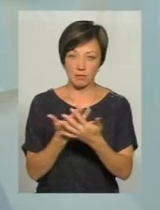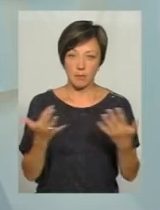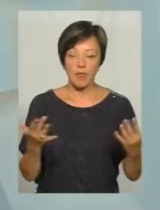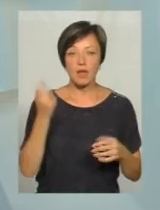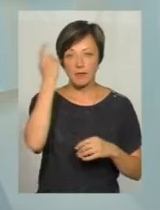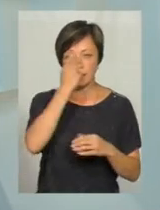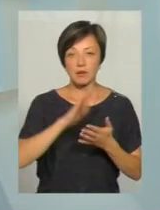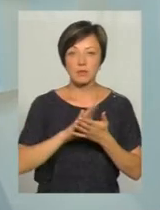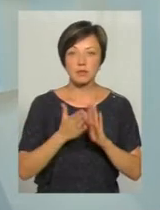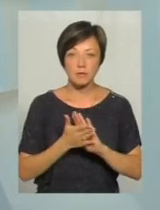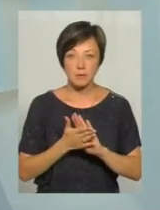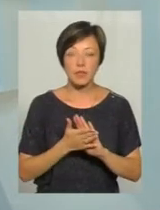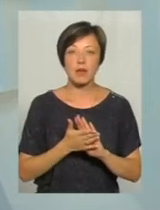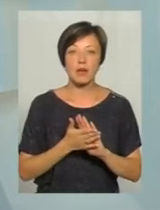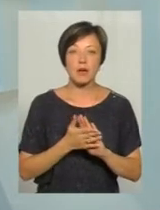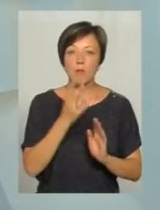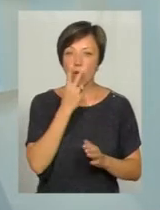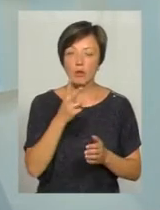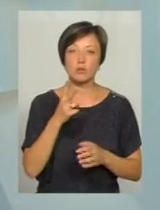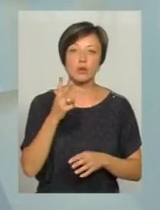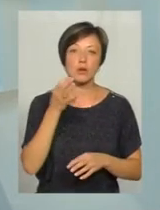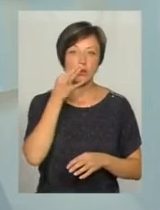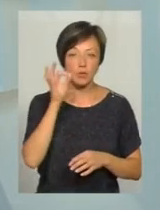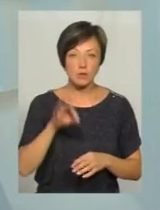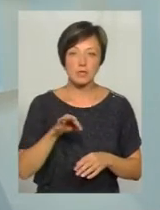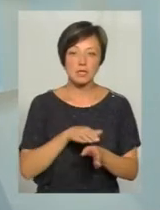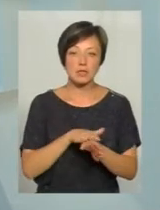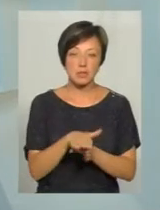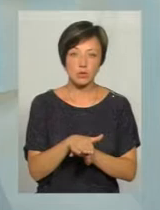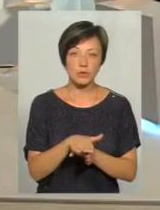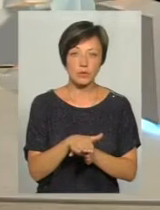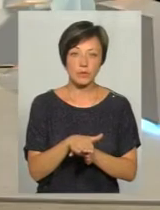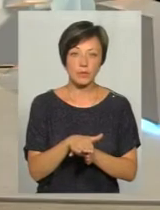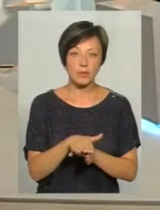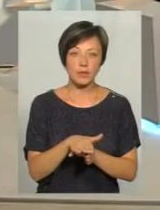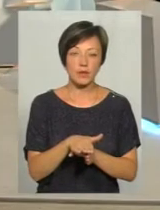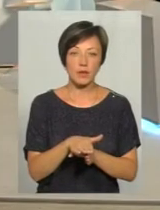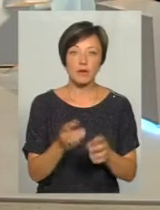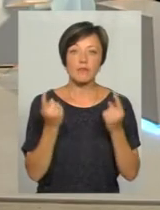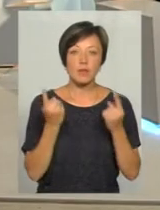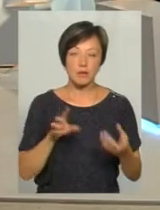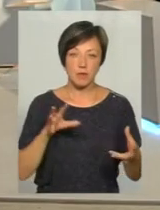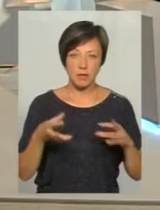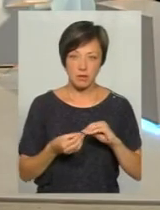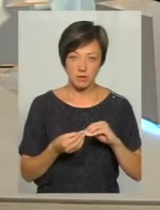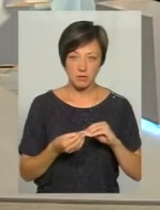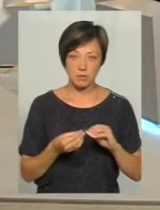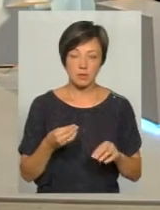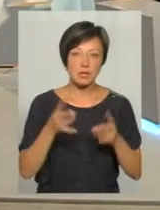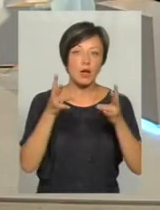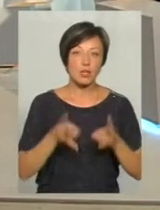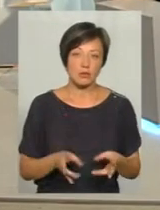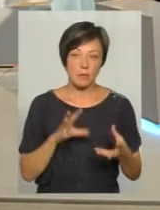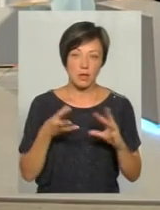нетверезий водій, як показує практика, здійснює досить ДТП з великими наслідками, з трагічними наслідками.